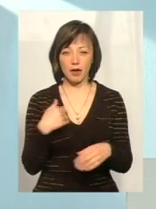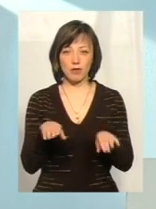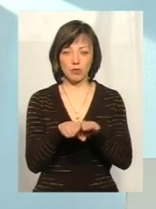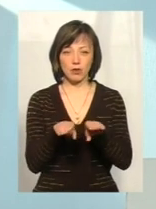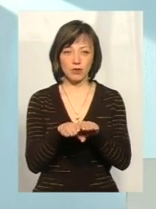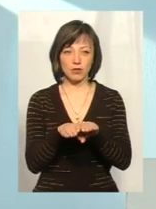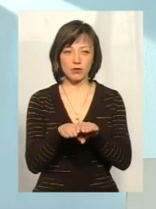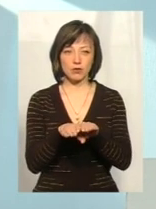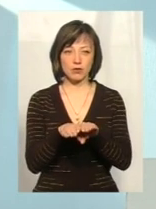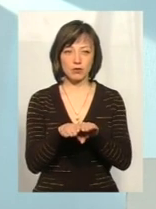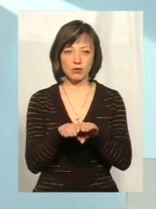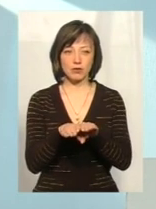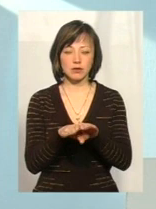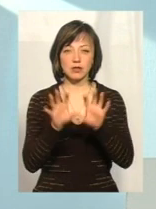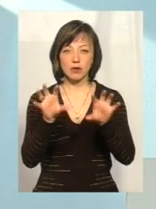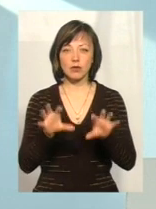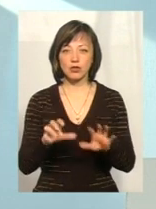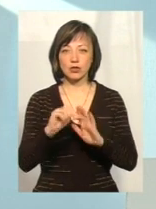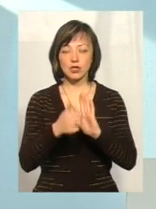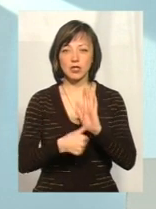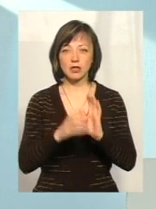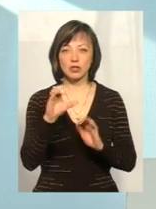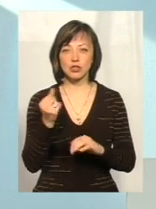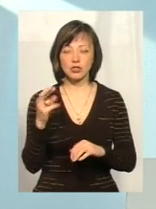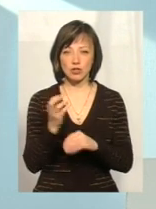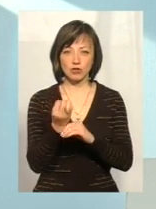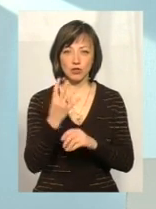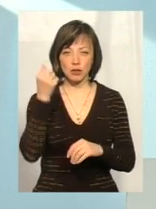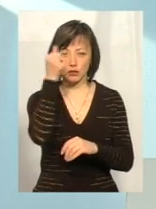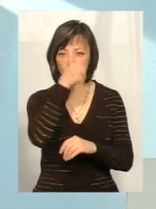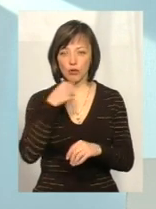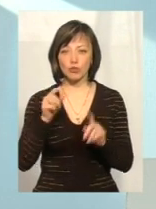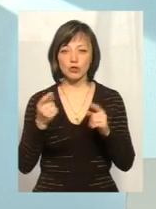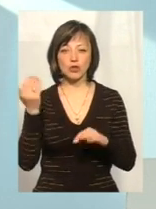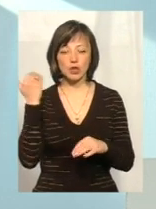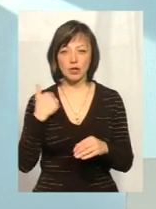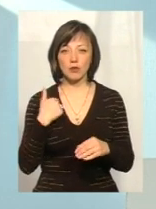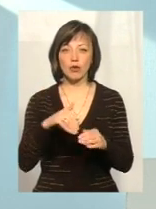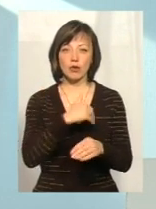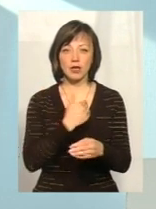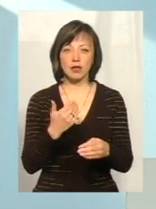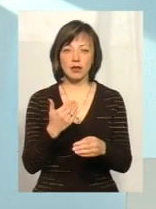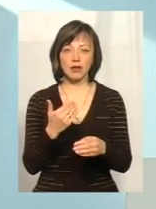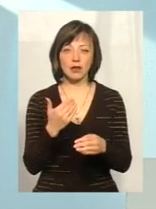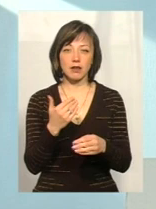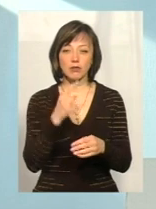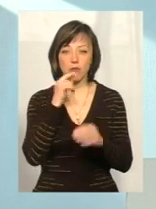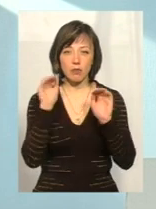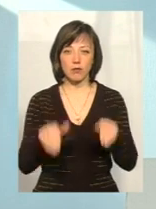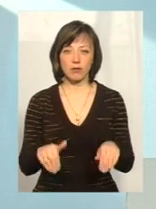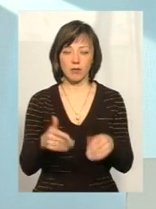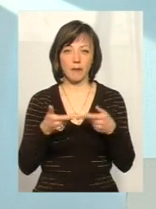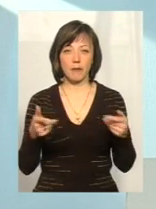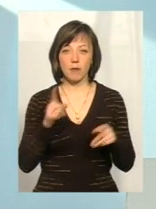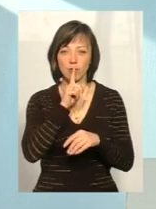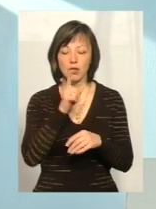порівнюю, до речі, це законодавство з законодавством 16 січня 2014 року. Тому що тоді нам хотіли закрити рота, щоб ми нічого не говорили.